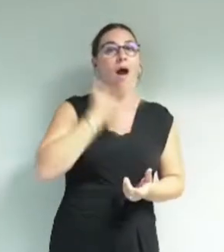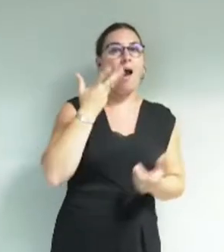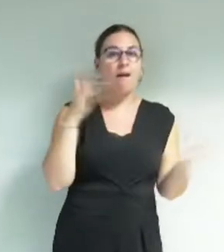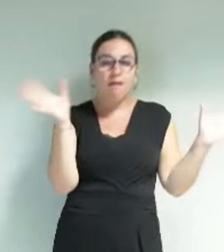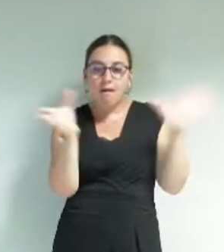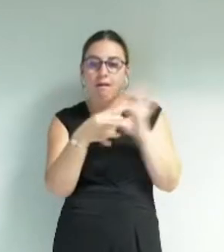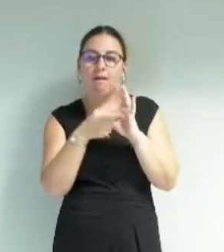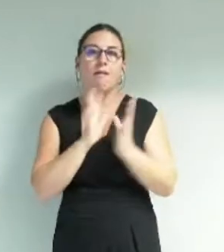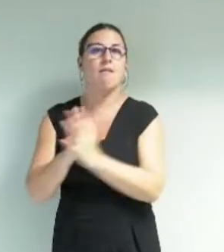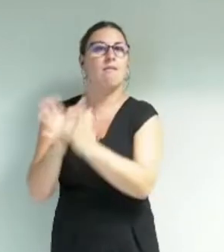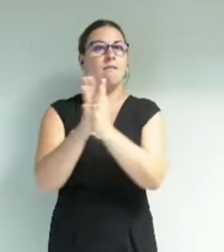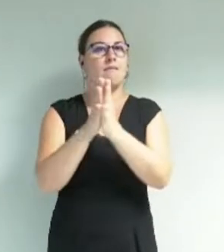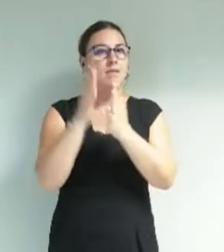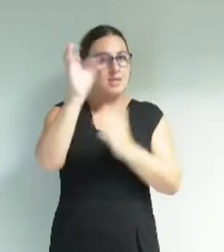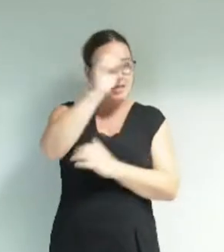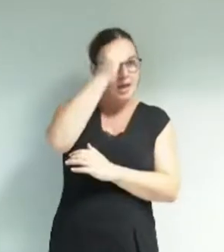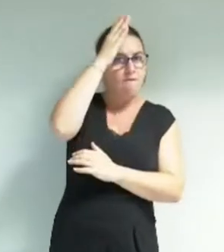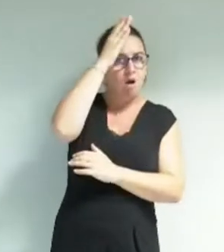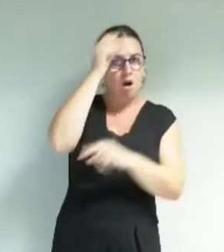les savoirs et le patrimoine.